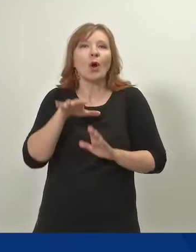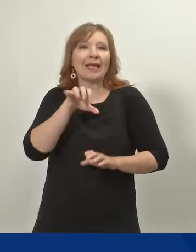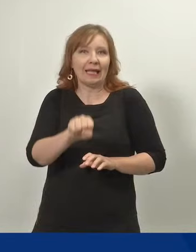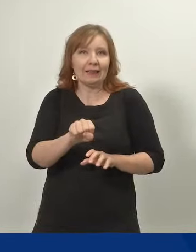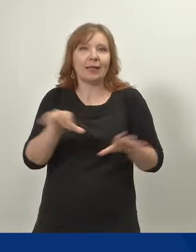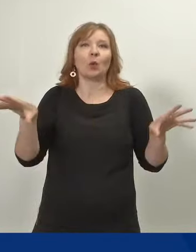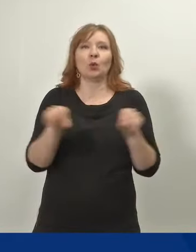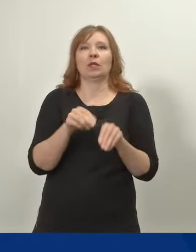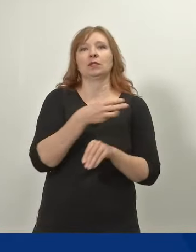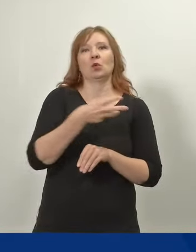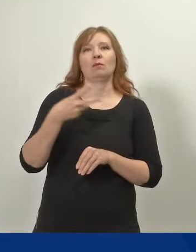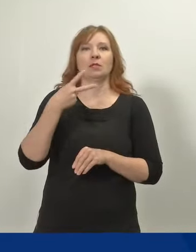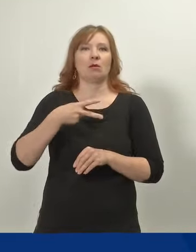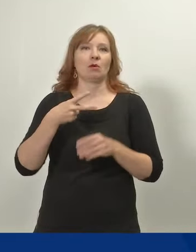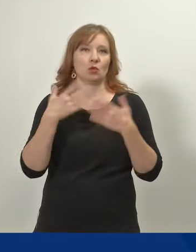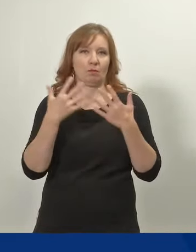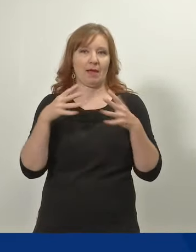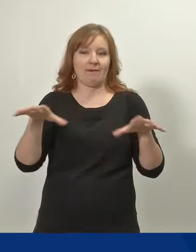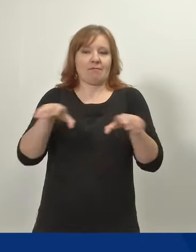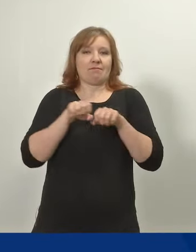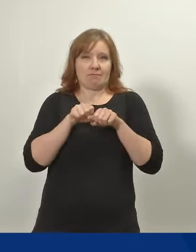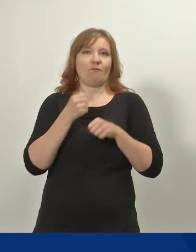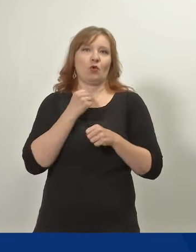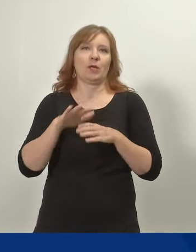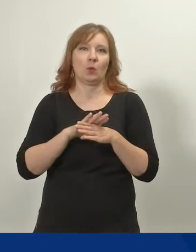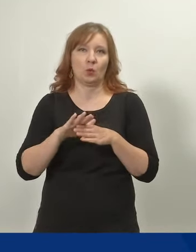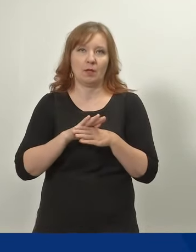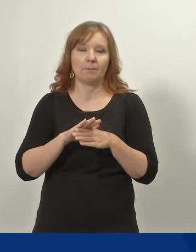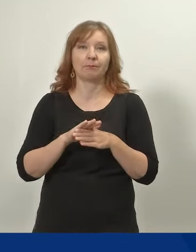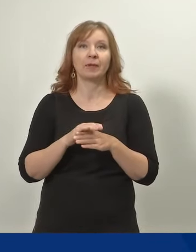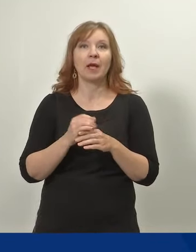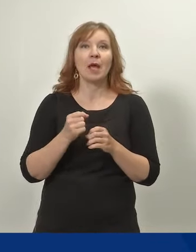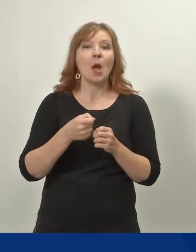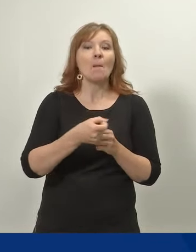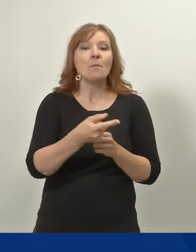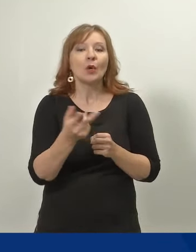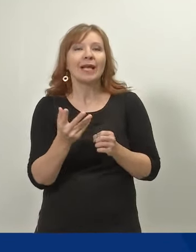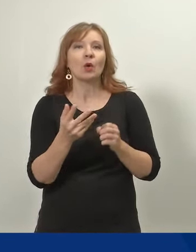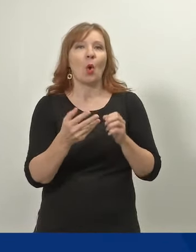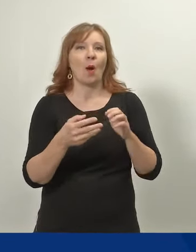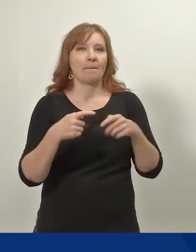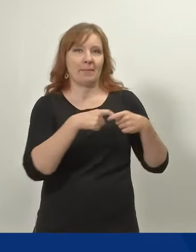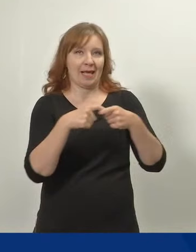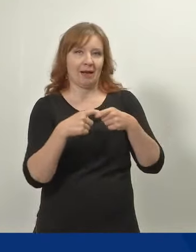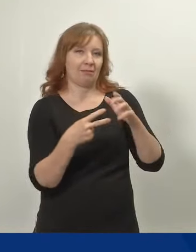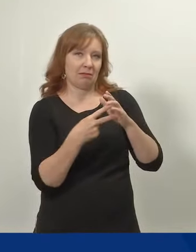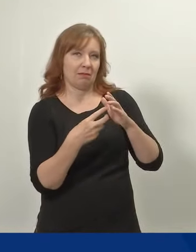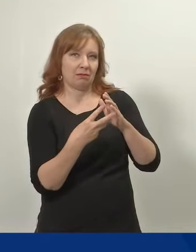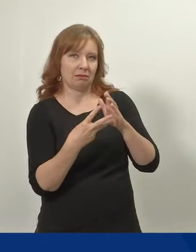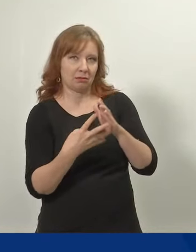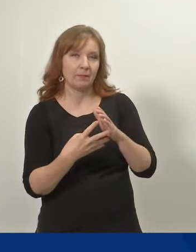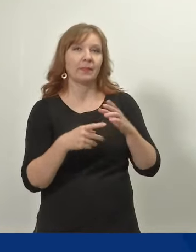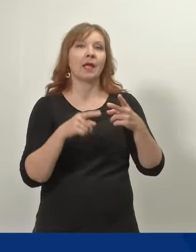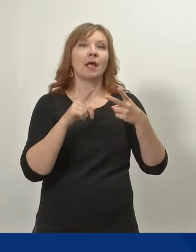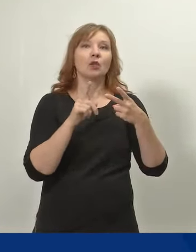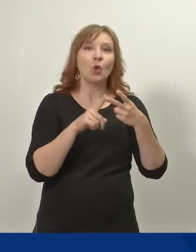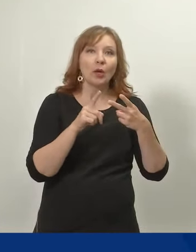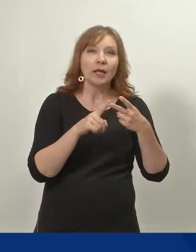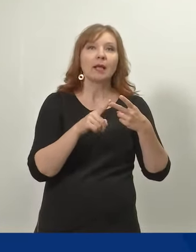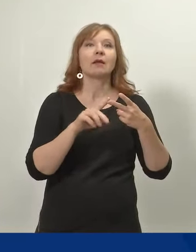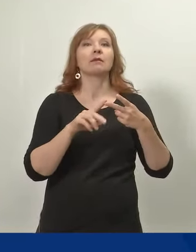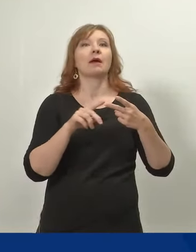eli 320 päivää. Monikkoperheet on huomioitu siten, että toisesta lapsesta ja sitä seuraavista lapsista maksetaan